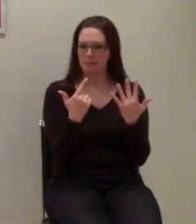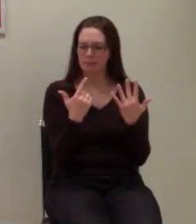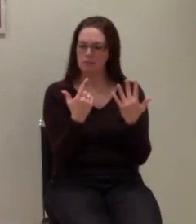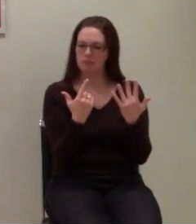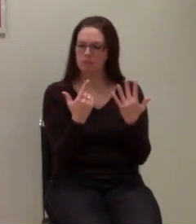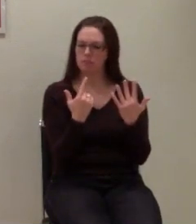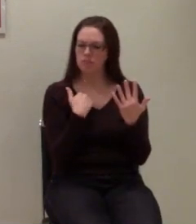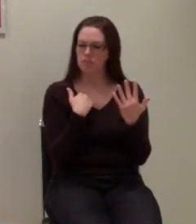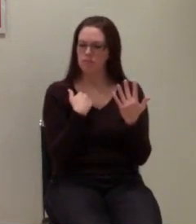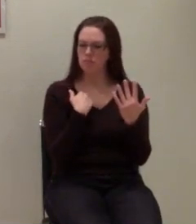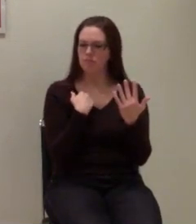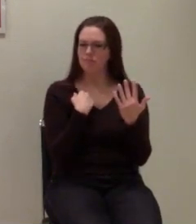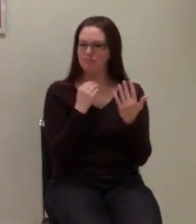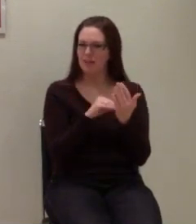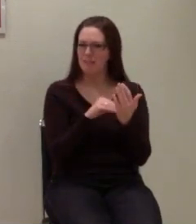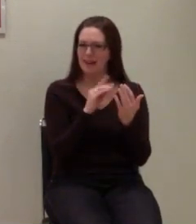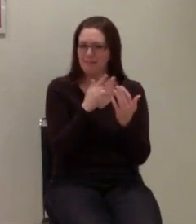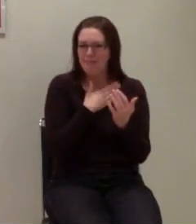mir. Ich habe mich beinahe vergessen.